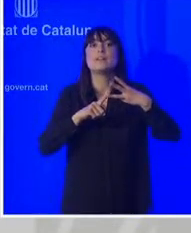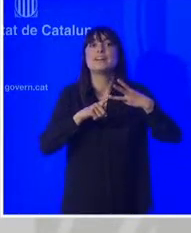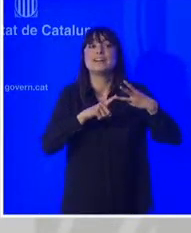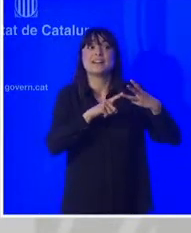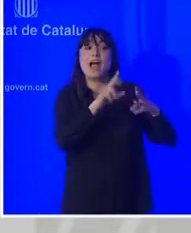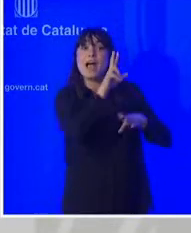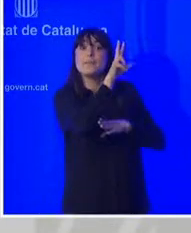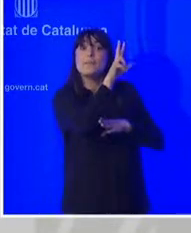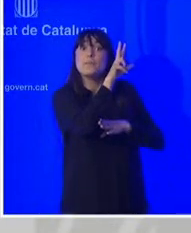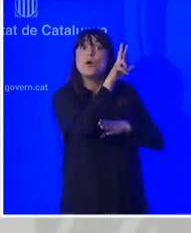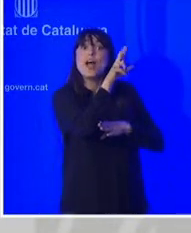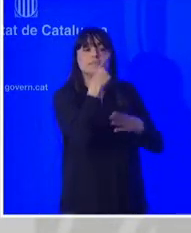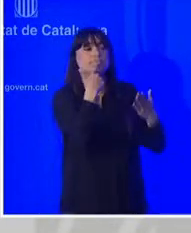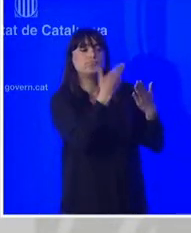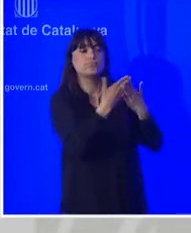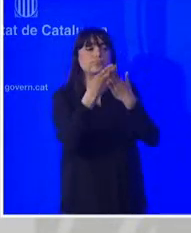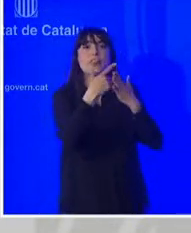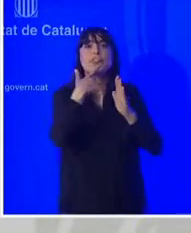rebutjar la proposta de la llei d'amnistia.